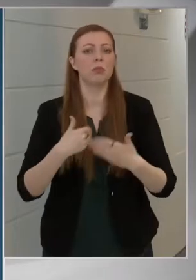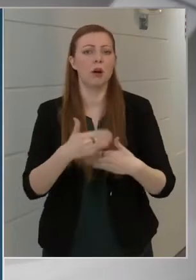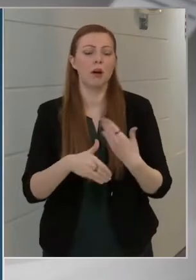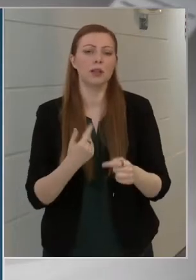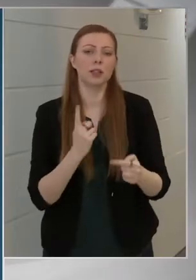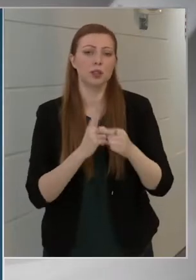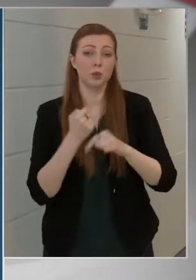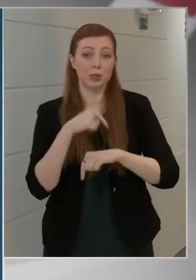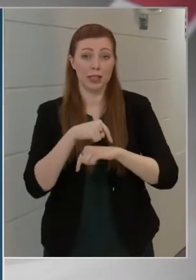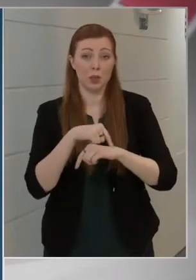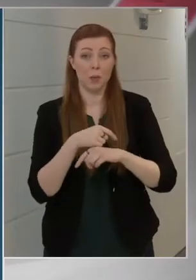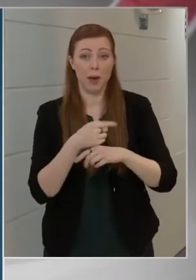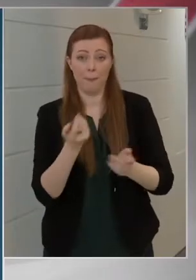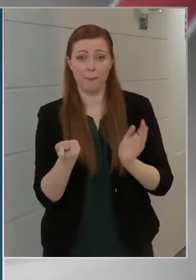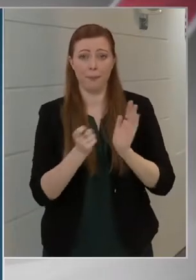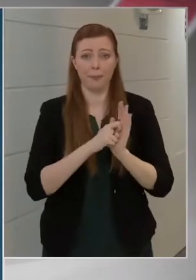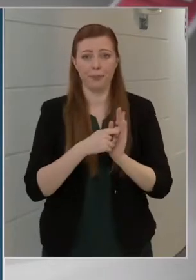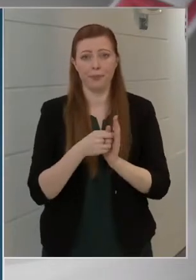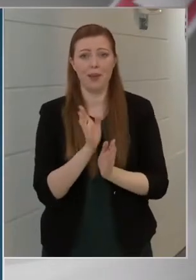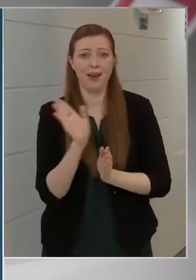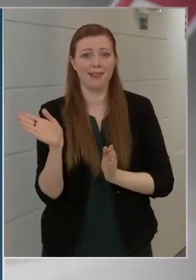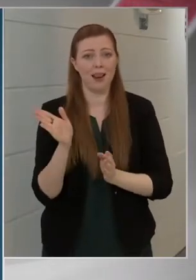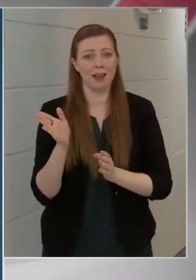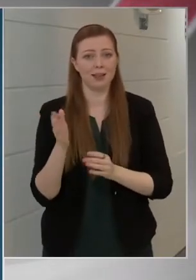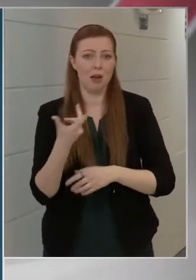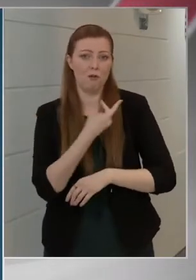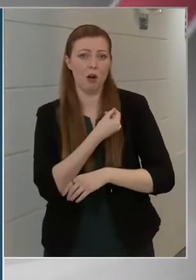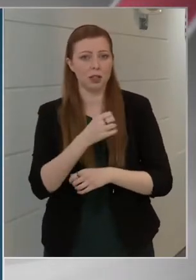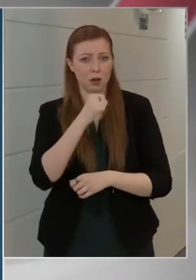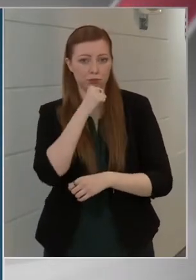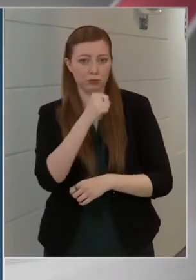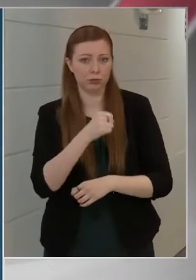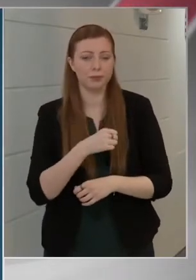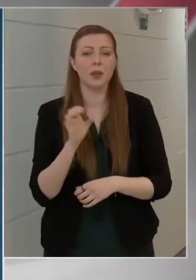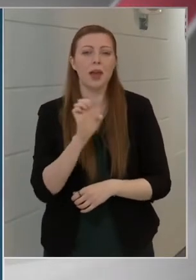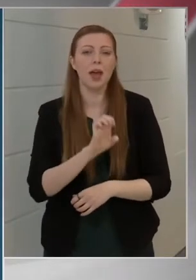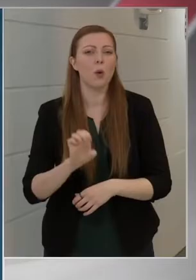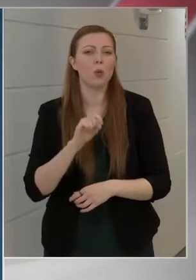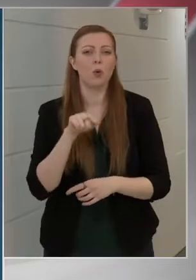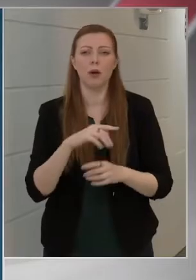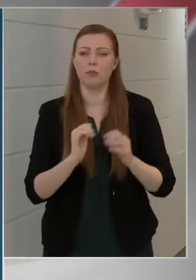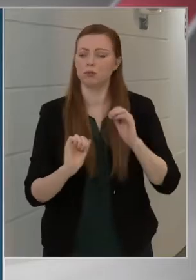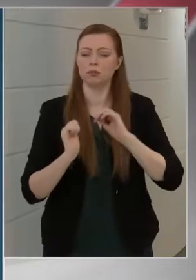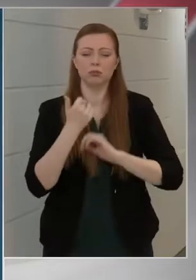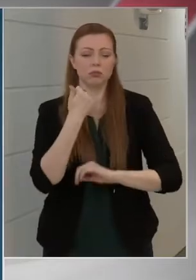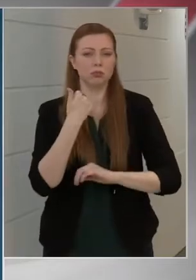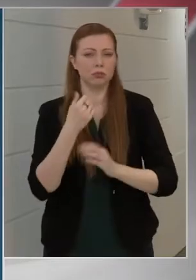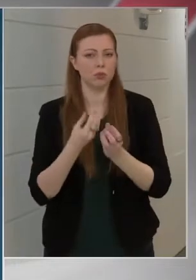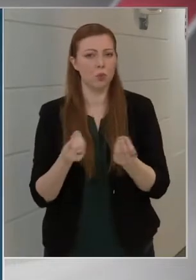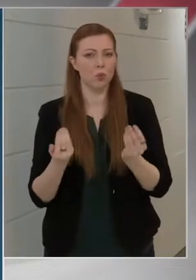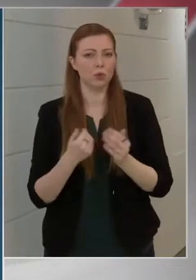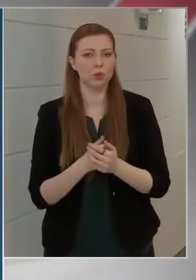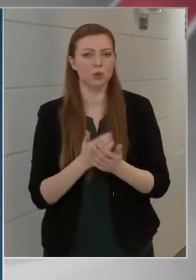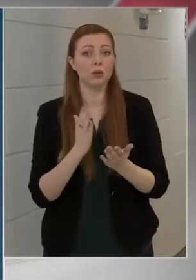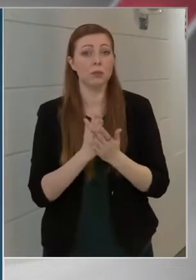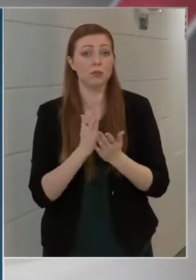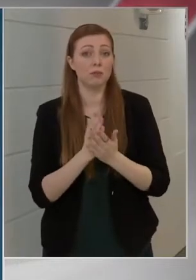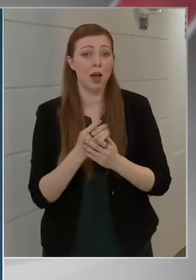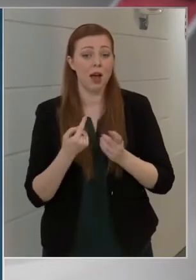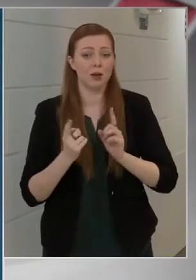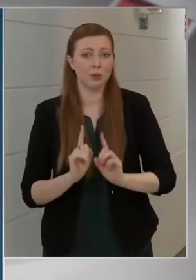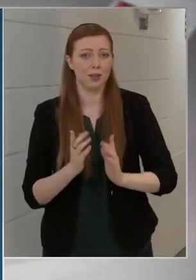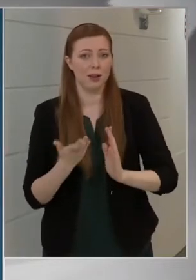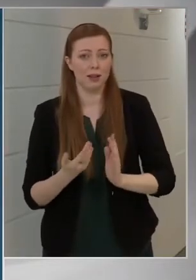és az időben beszerzett keleti vakcináknak köszönhetően Európában egyedül álló módon már ott tartunk,